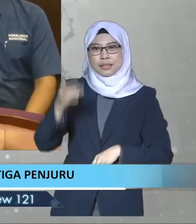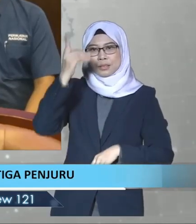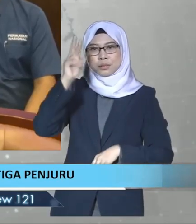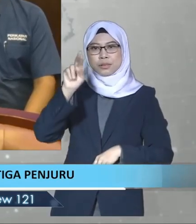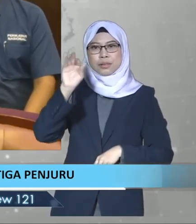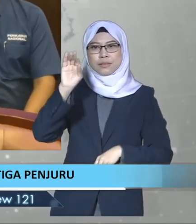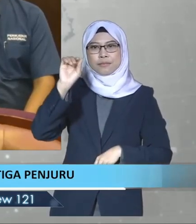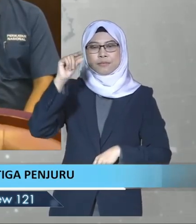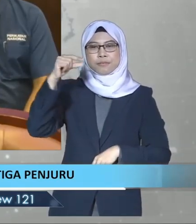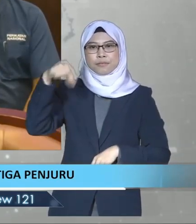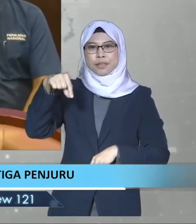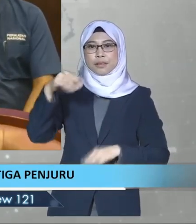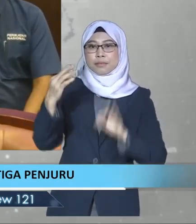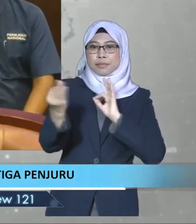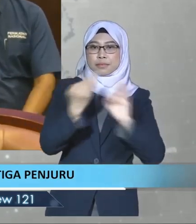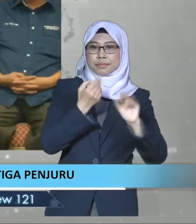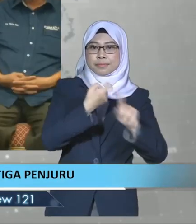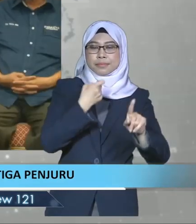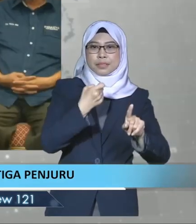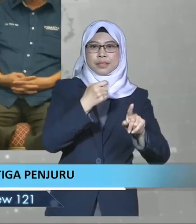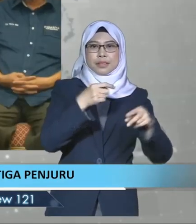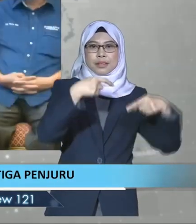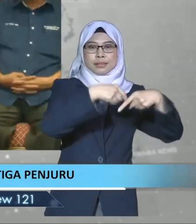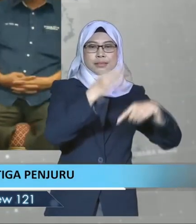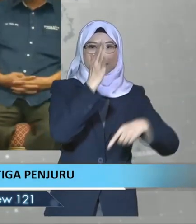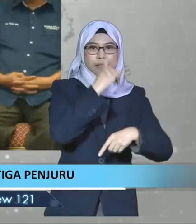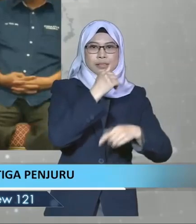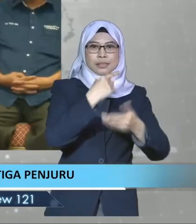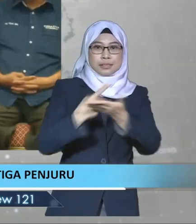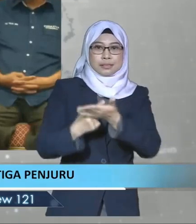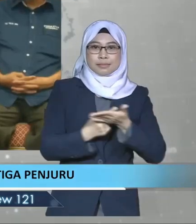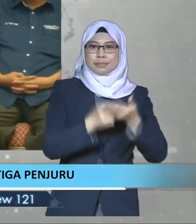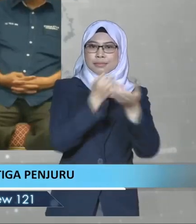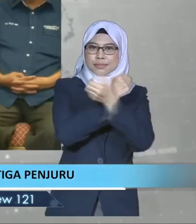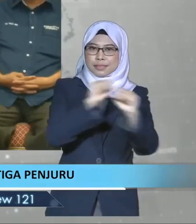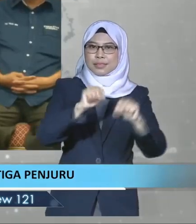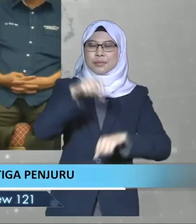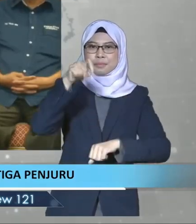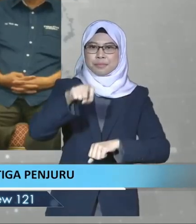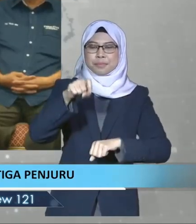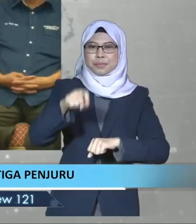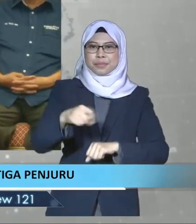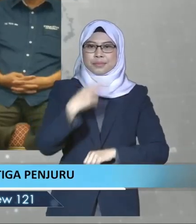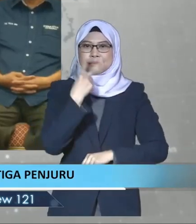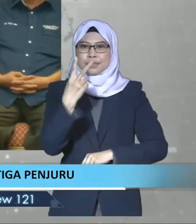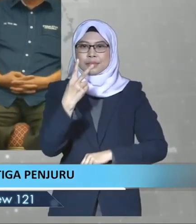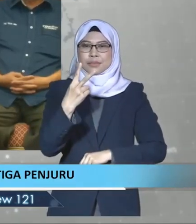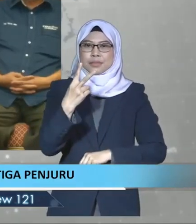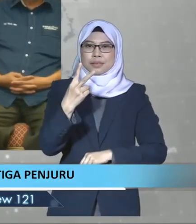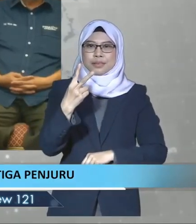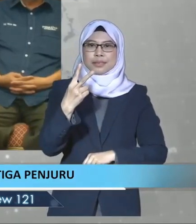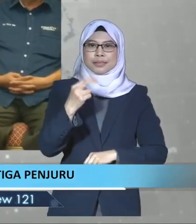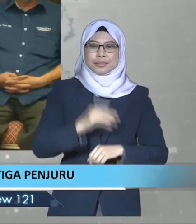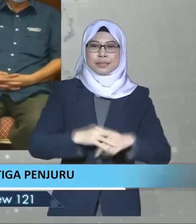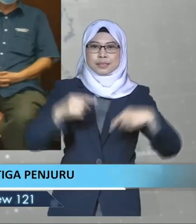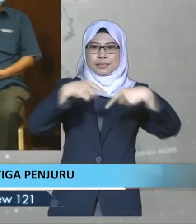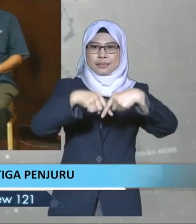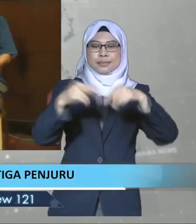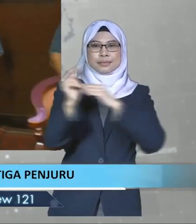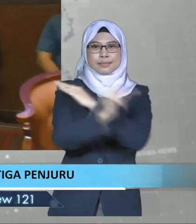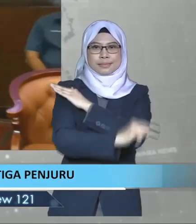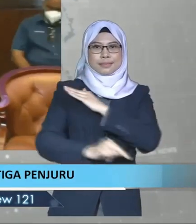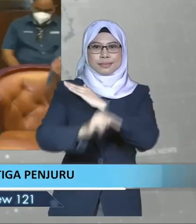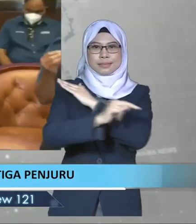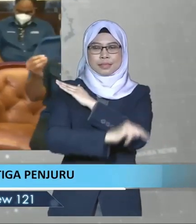berkata maklum balas sama ada UMNO Melaka sedia berunding atau sebaliknya perlu dirujuk kepada pengurusi Badan Perhubungan UMNO Negeri,